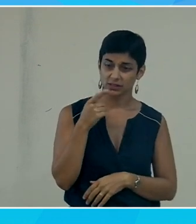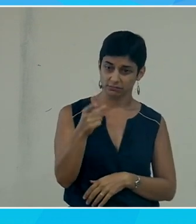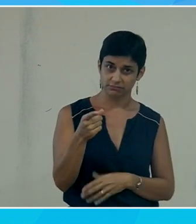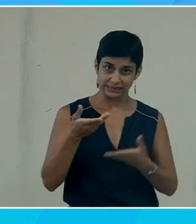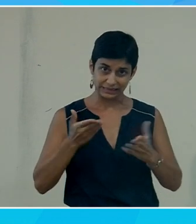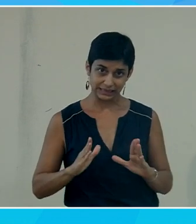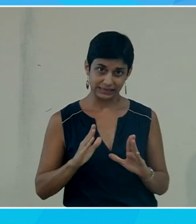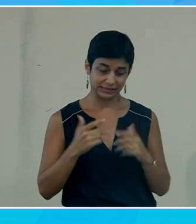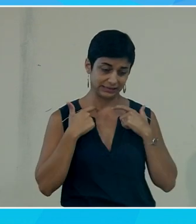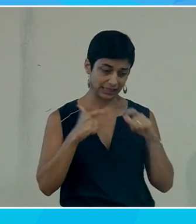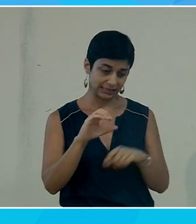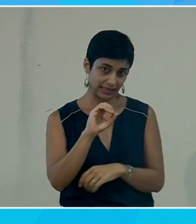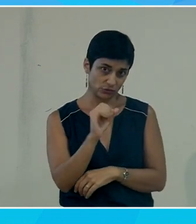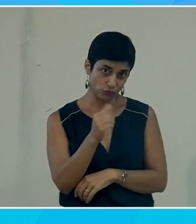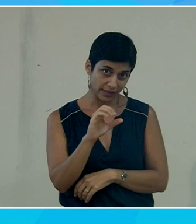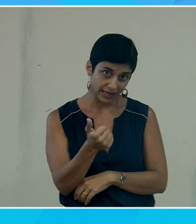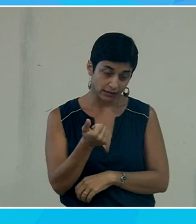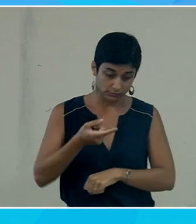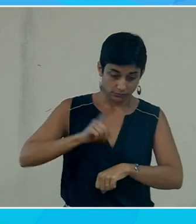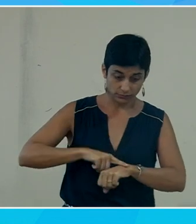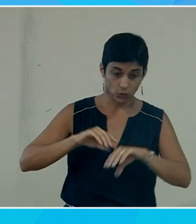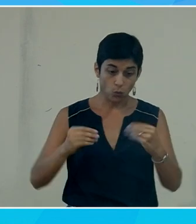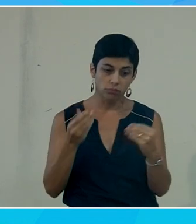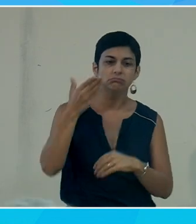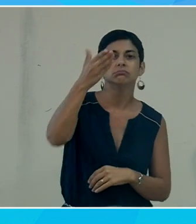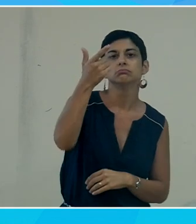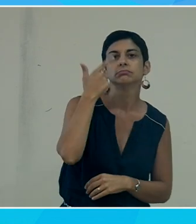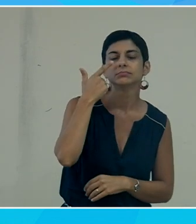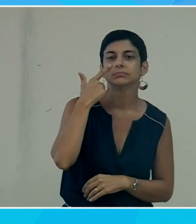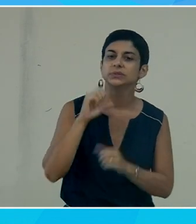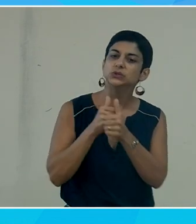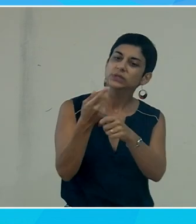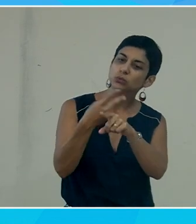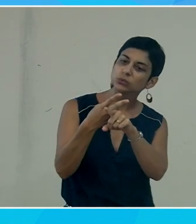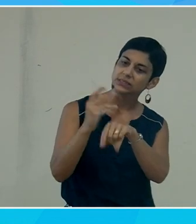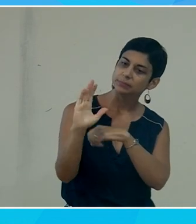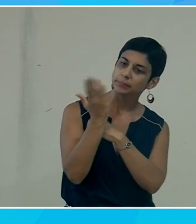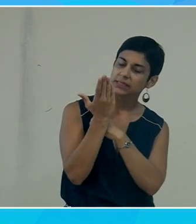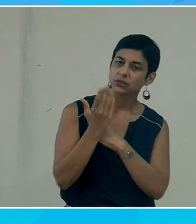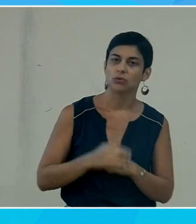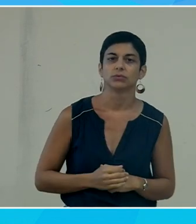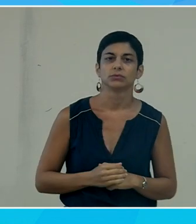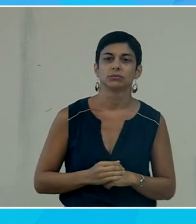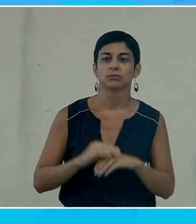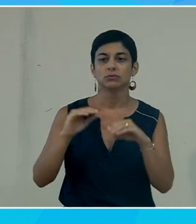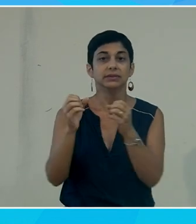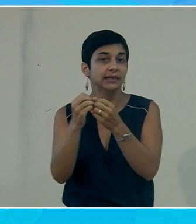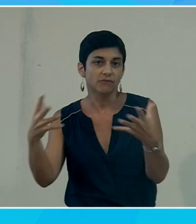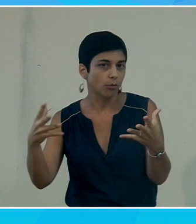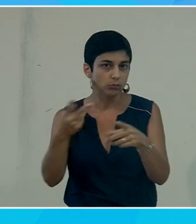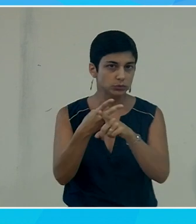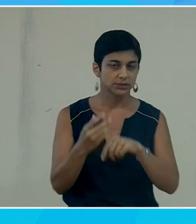a posteriori ou a priori voilà par rapport aux outils que vous pouvez développer ou que vous pouvez porter